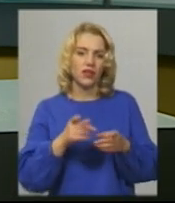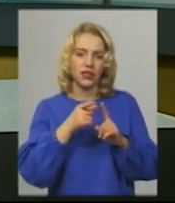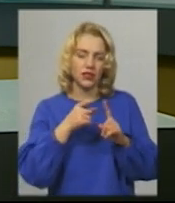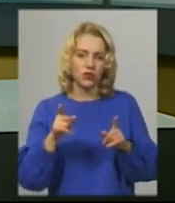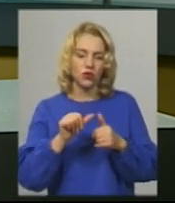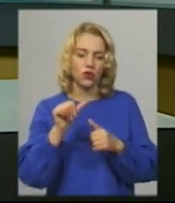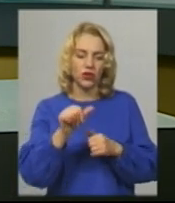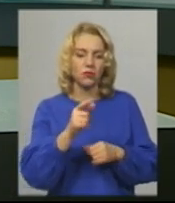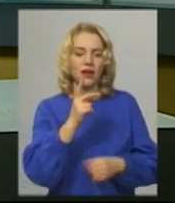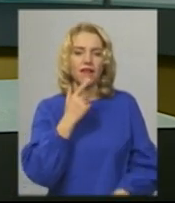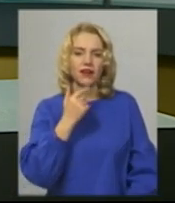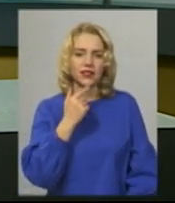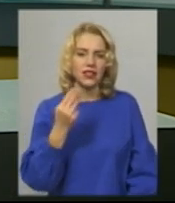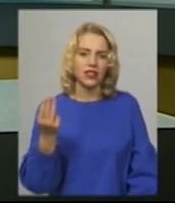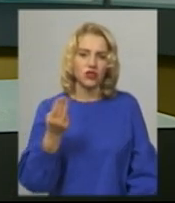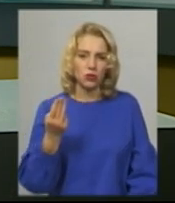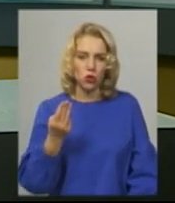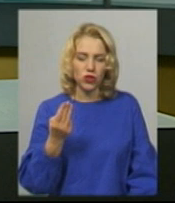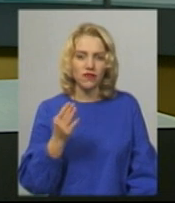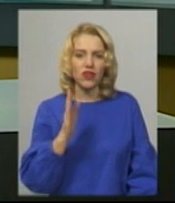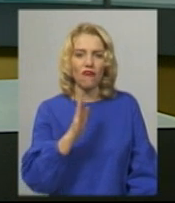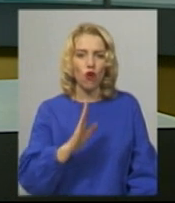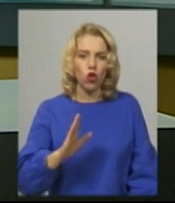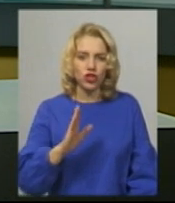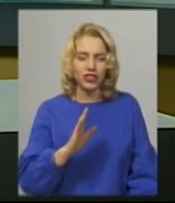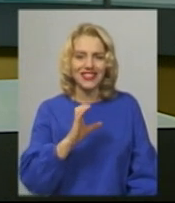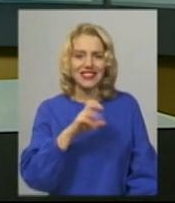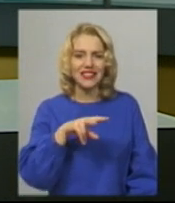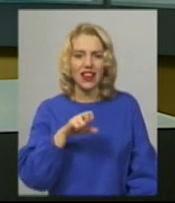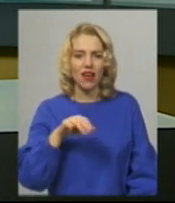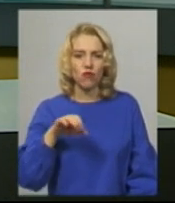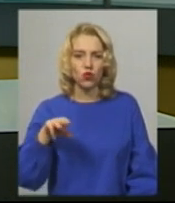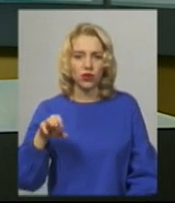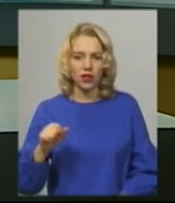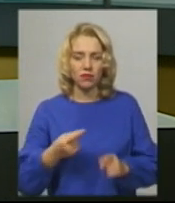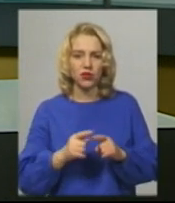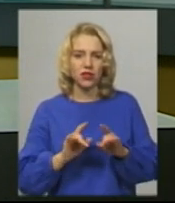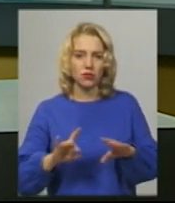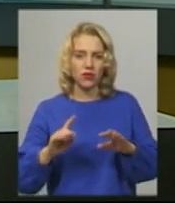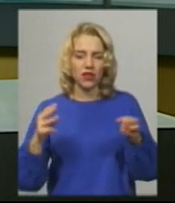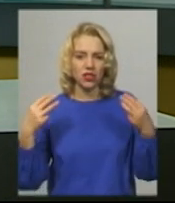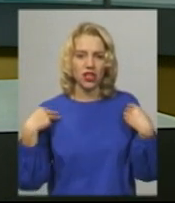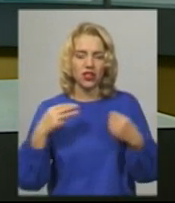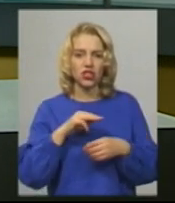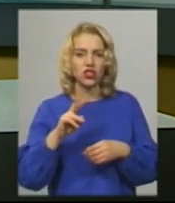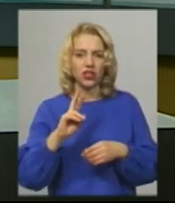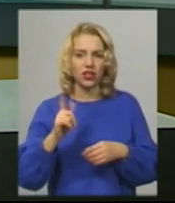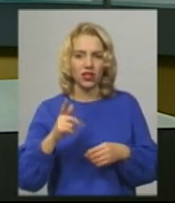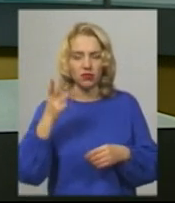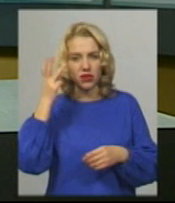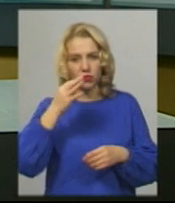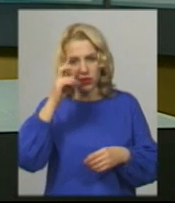крім Красилова, Шепетівки, Волочиська та Славути. Про це повідовив начальник управління житлово-комунального господарства Хмельницької